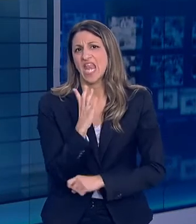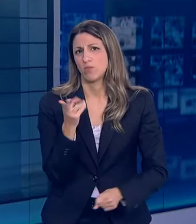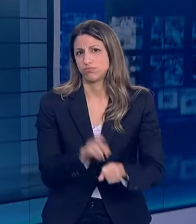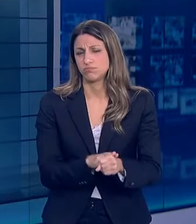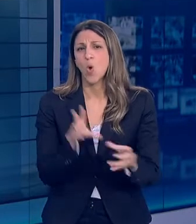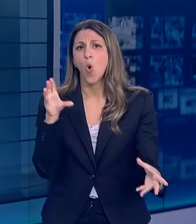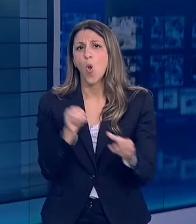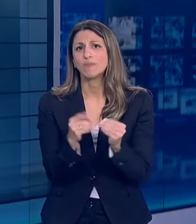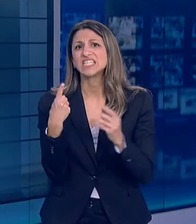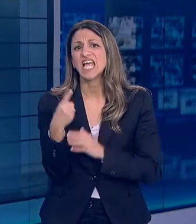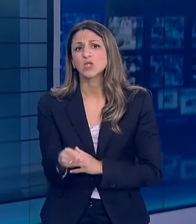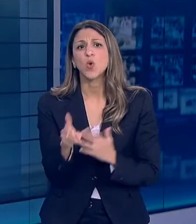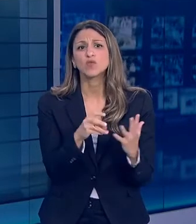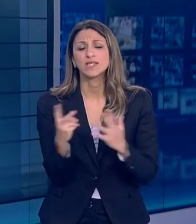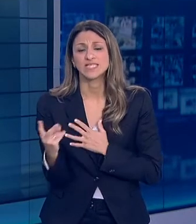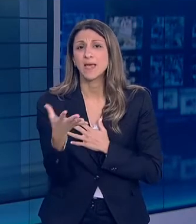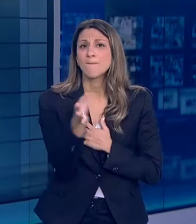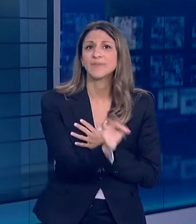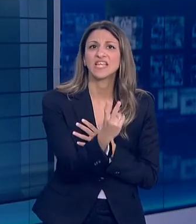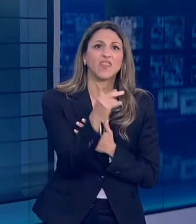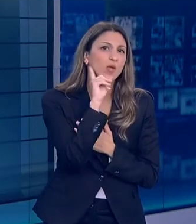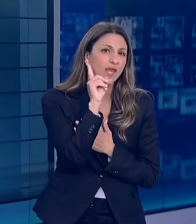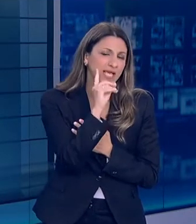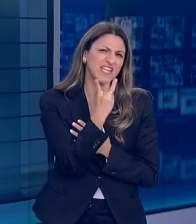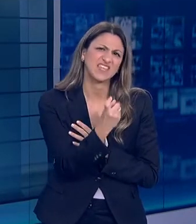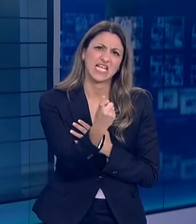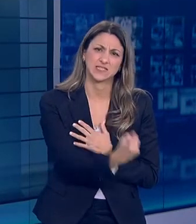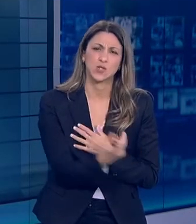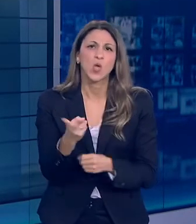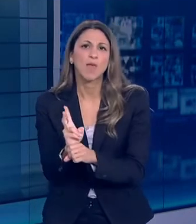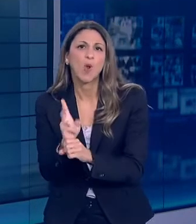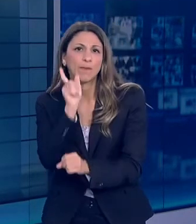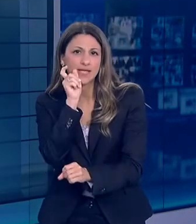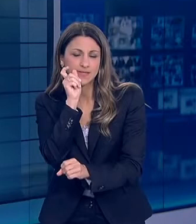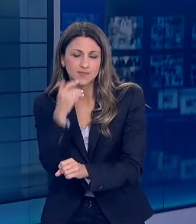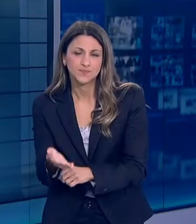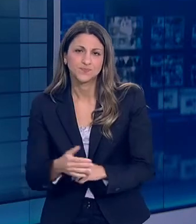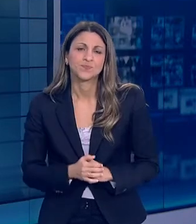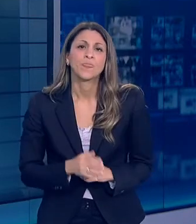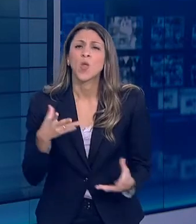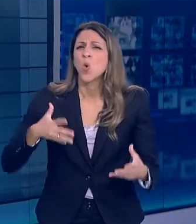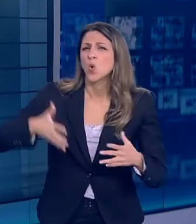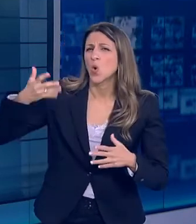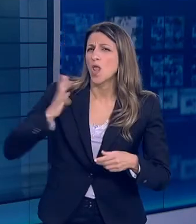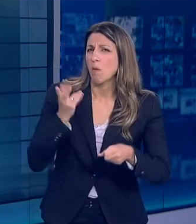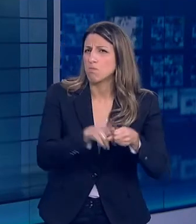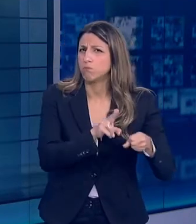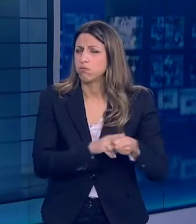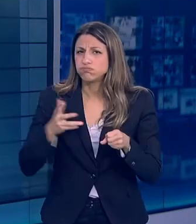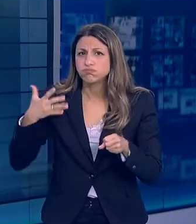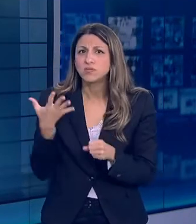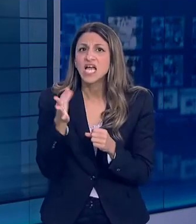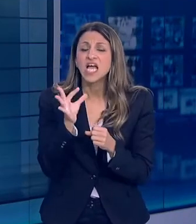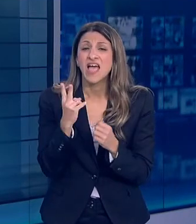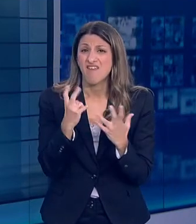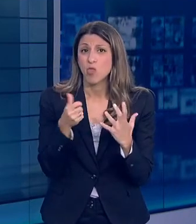θανάτους συνολικά στη χώρα. 52 ήταν γυναίκες, το 30% και οι υπόλοιποι άνδρες. Η διάμεση ηλικία των θανότων συμπολιτών μας ήταν